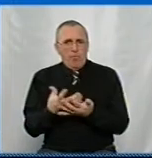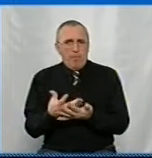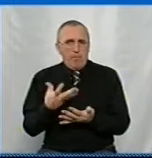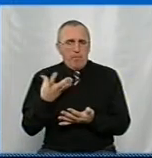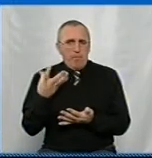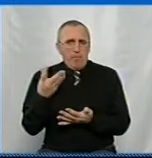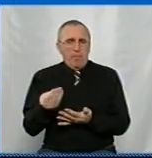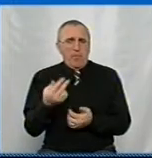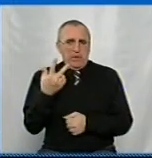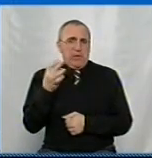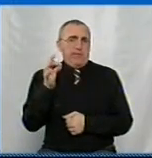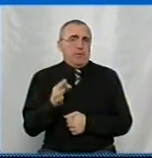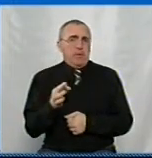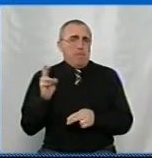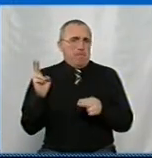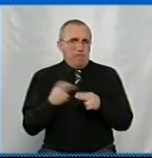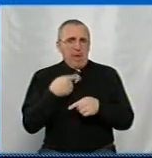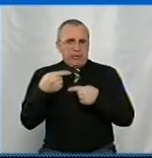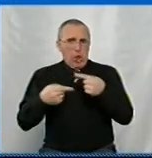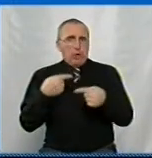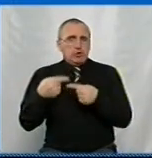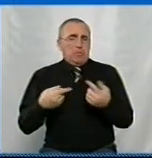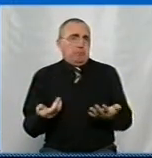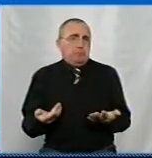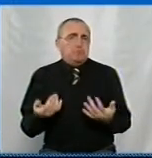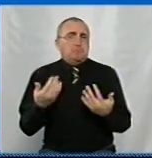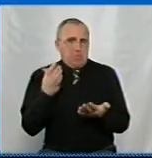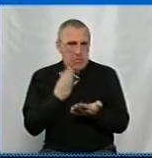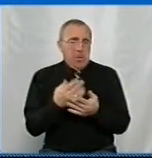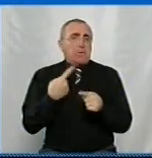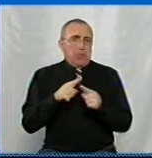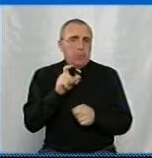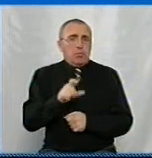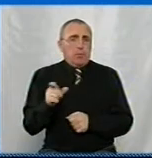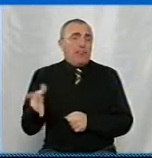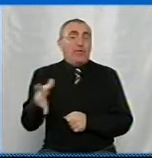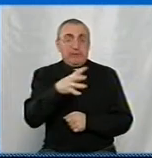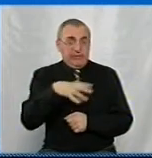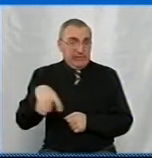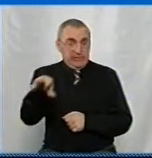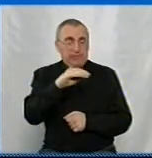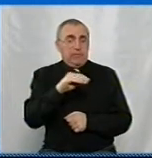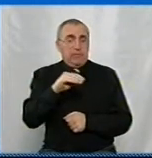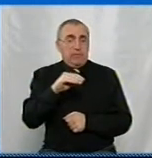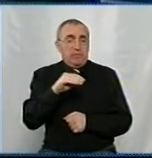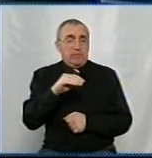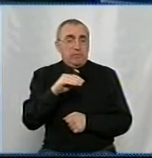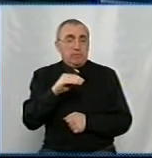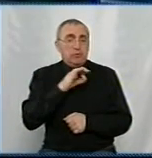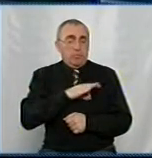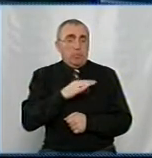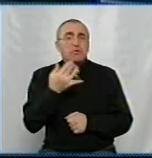без лічильників? Є такі люди, і ми їх всіх спонукаємо.